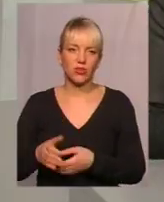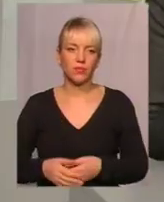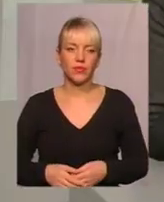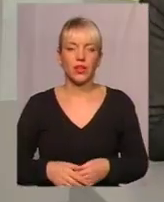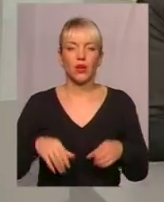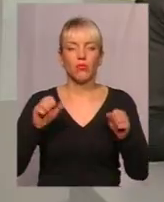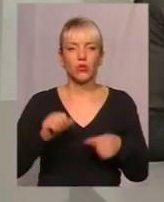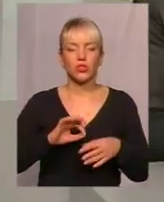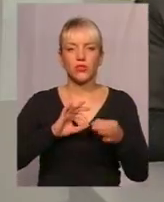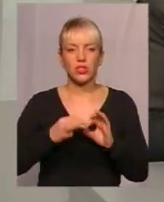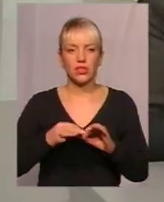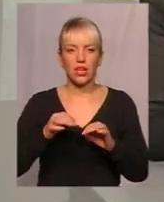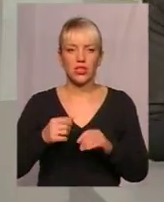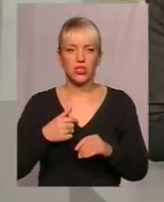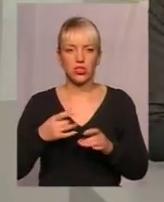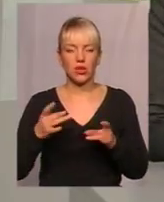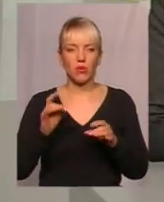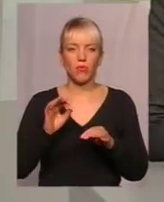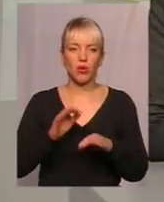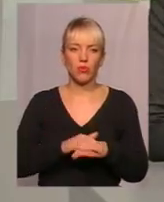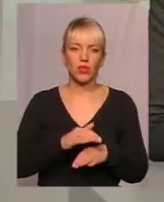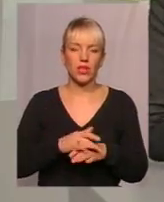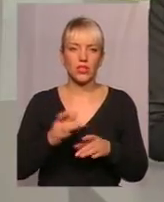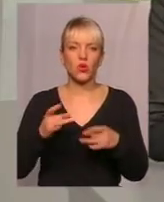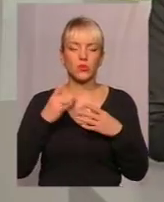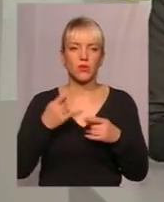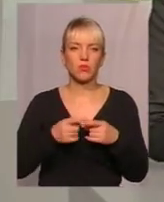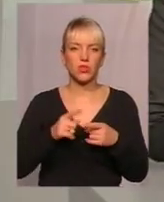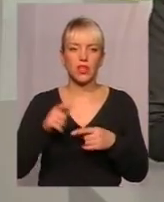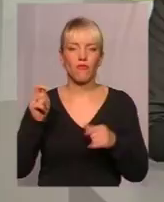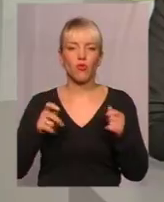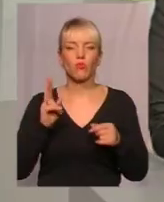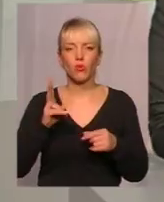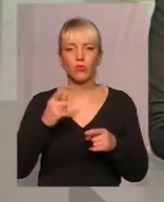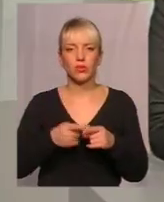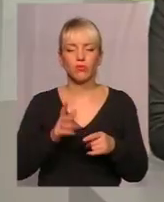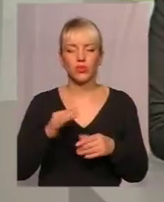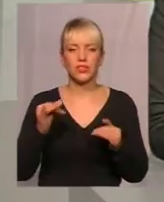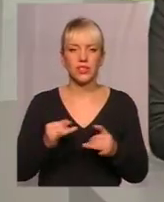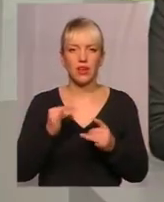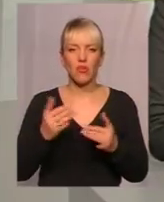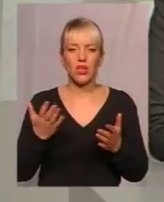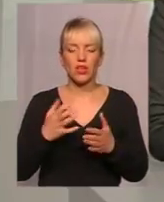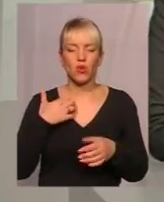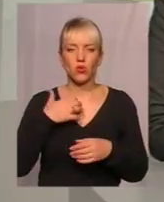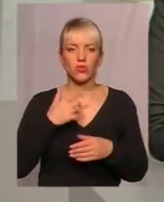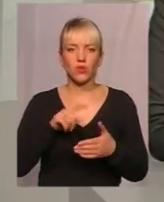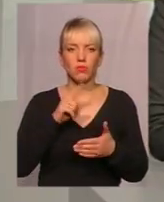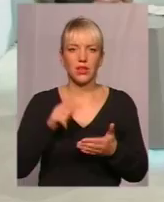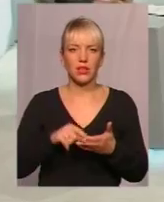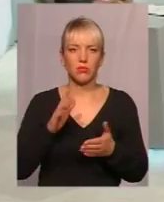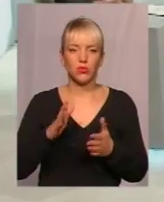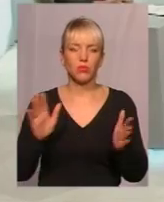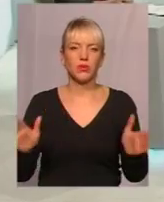можливо, більш детальніше також нам розкажіть, що це про цей форм, кому він буде цікавий і які основні питання будуть підніматися? Угу.